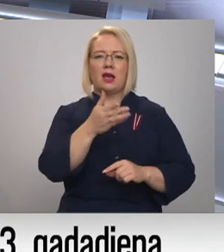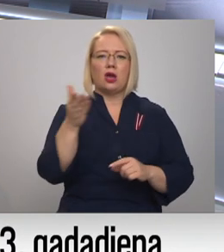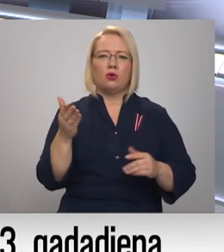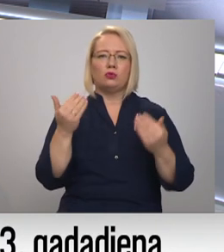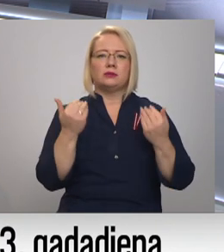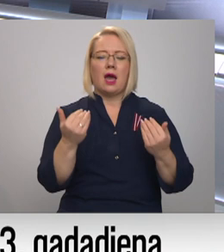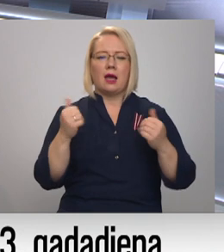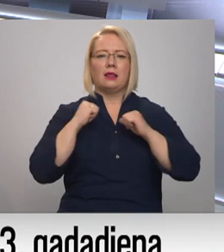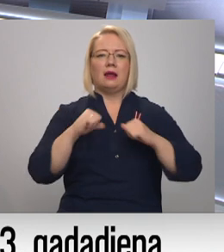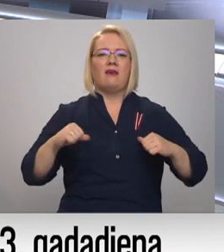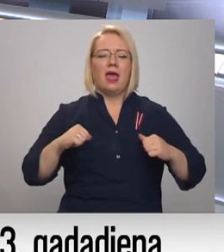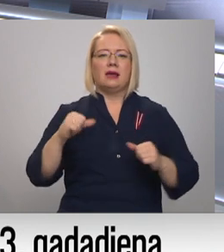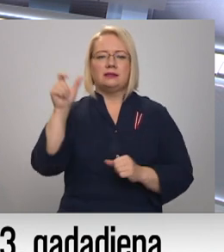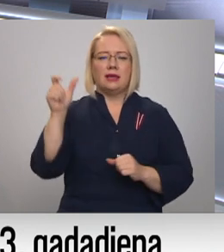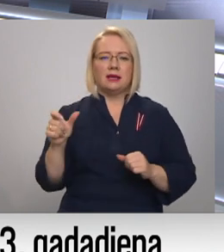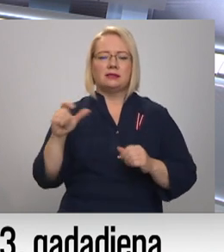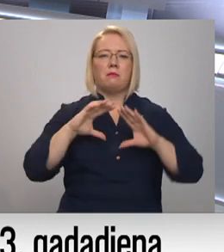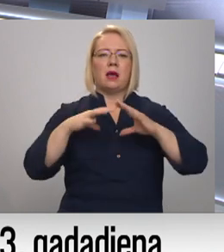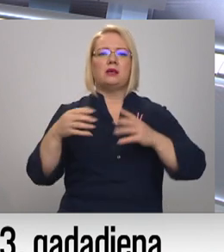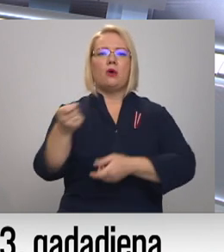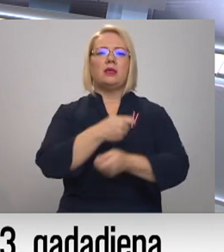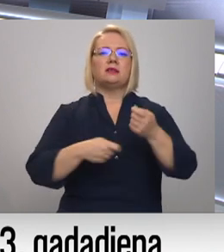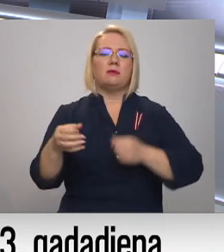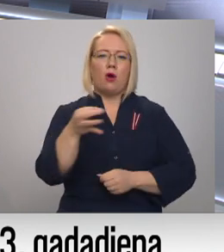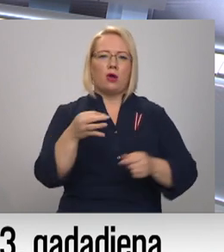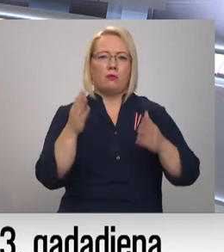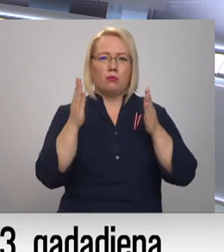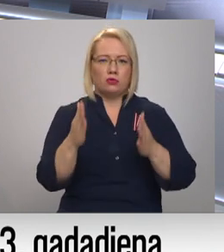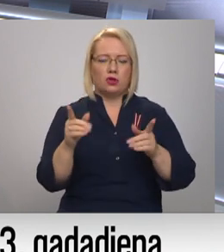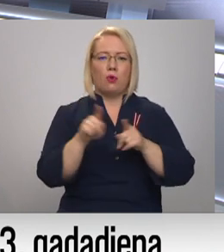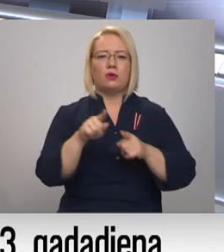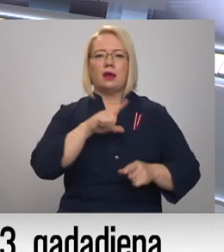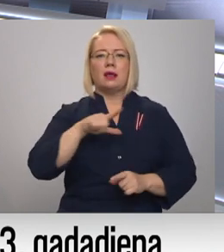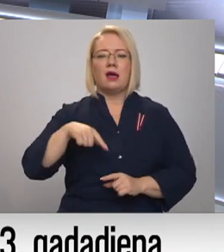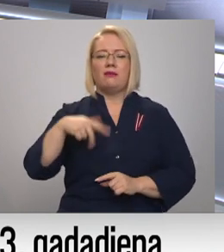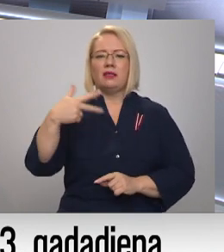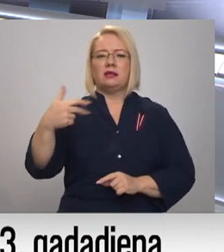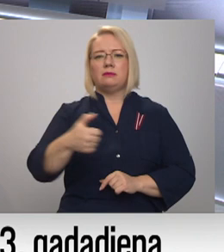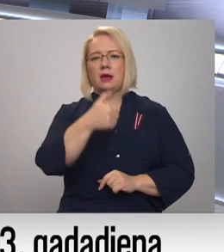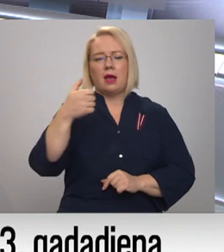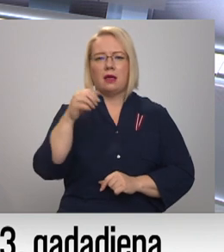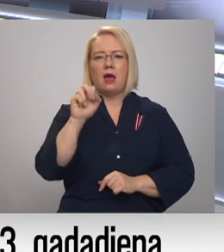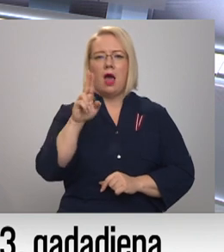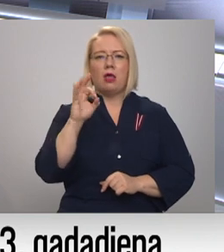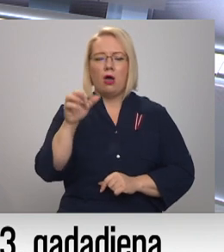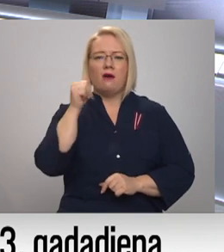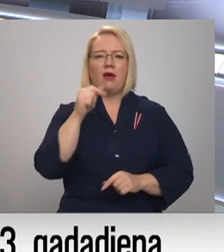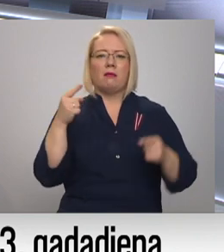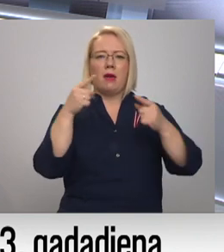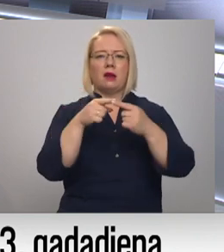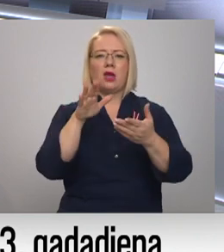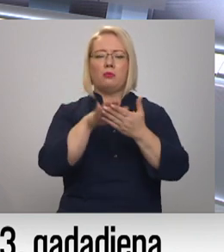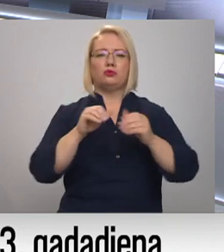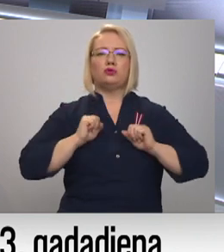tagad vēl vēstnieks pasaules tirnizības organizācijā būsiet. Latvijas 30. gada ANO. Mēs vēl mērķējām uz drošības padomus